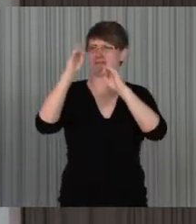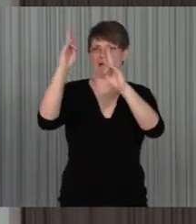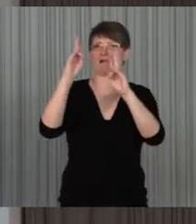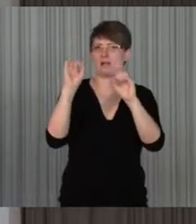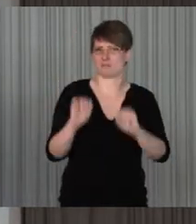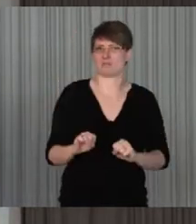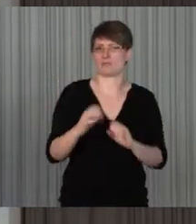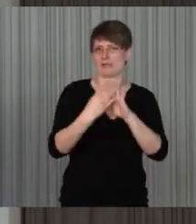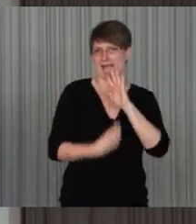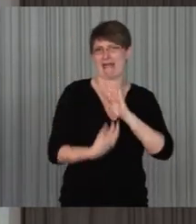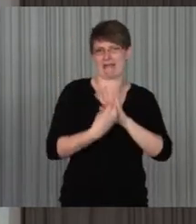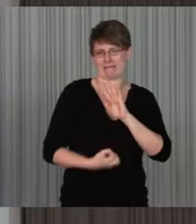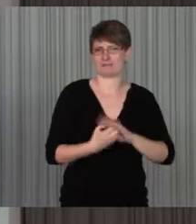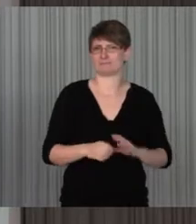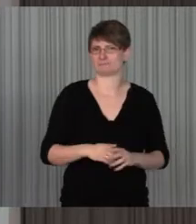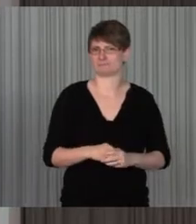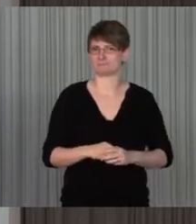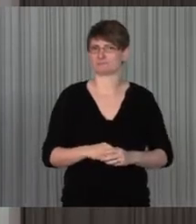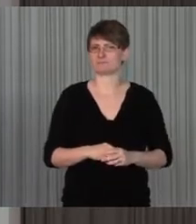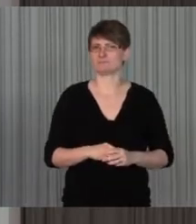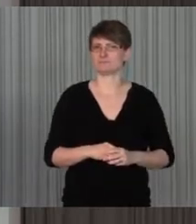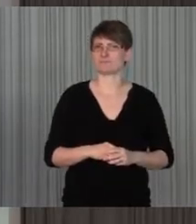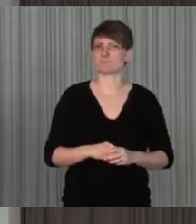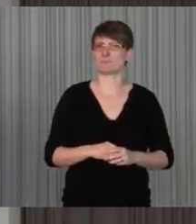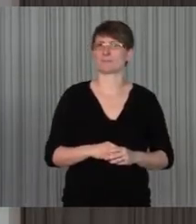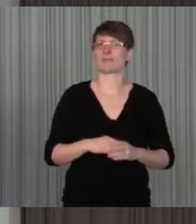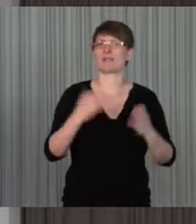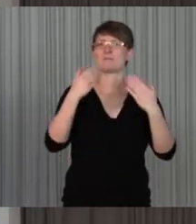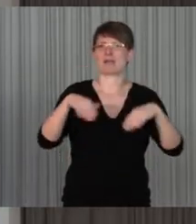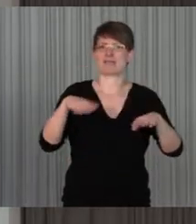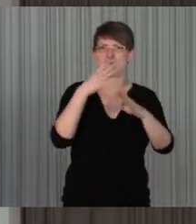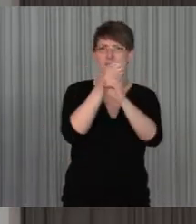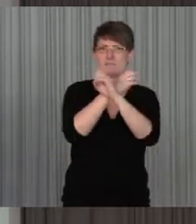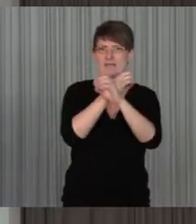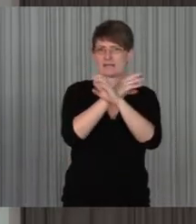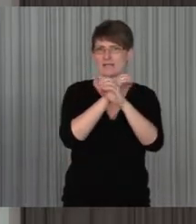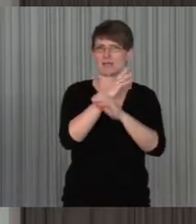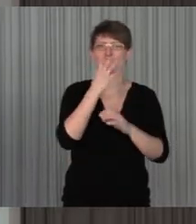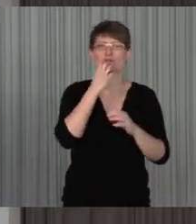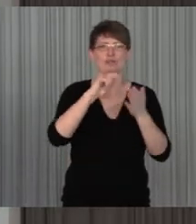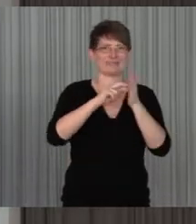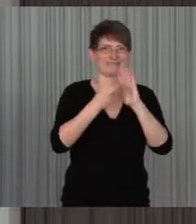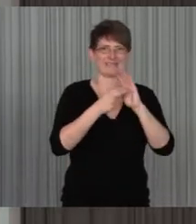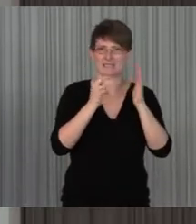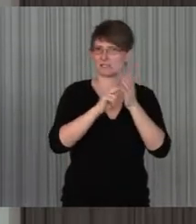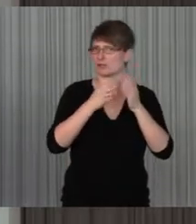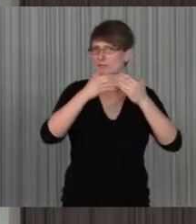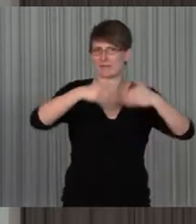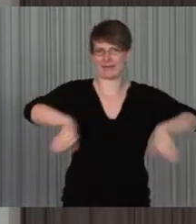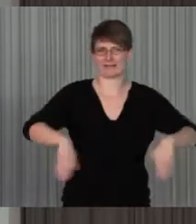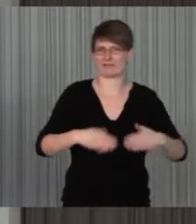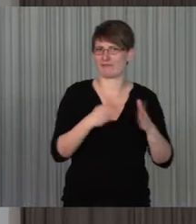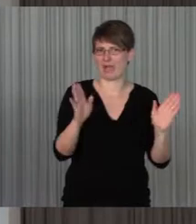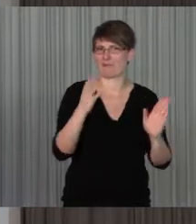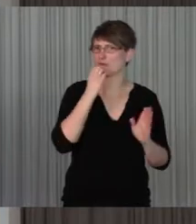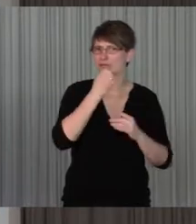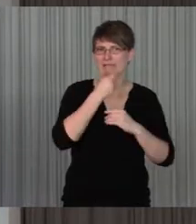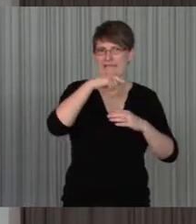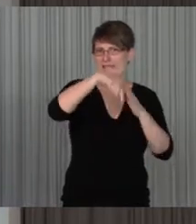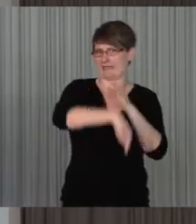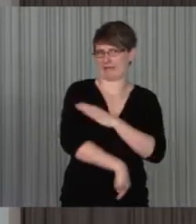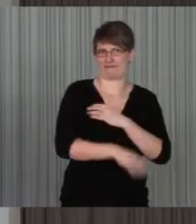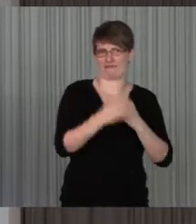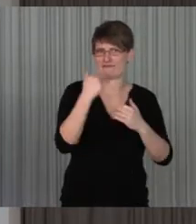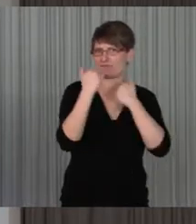runterladen. Zu barrieren in den Medien habe ich schon viel gesagt, hier will ich auch nicht zu technischer Barrierefreiheit sagen, sondern